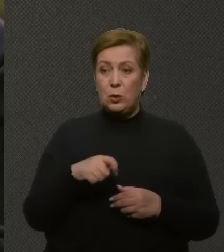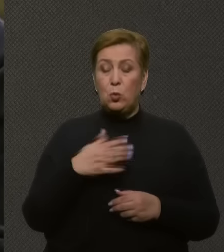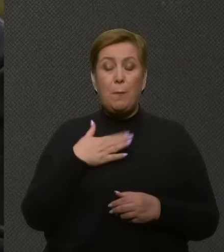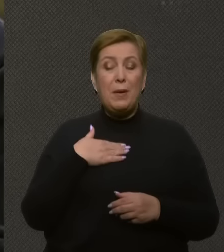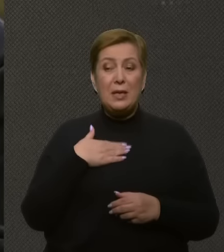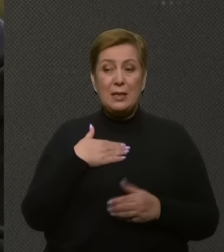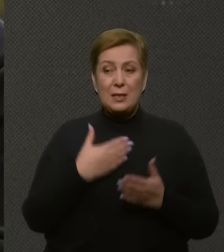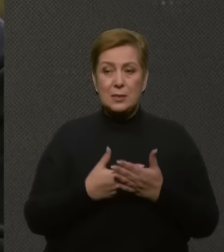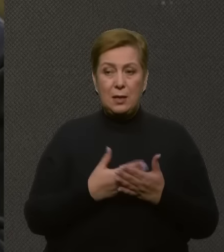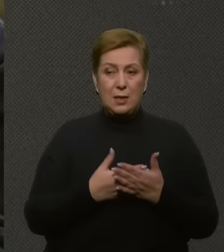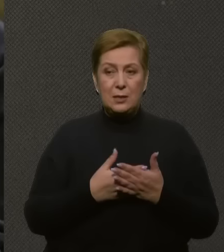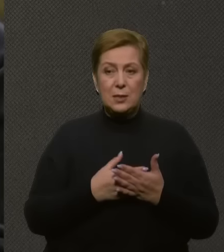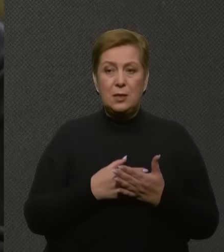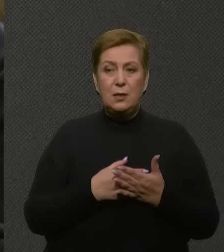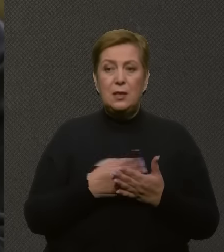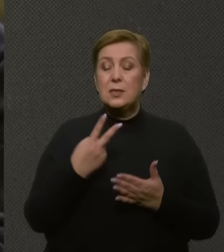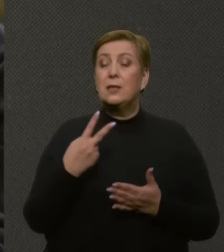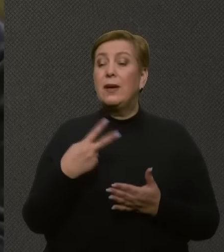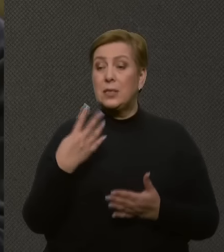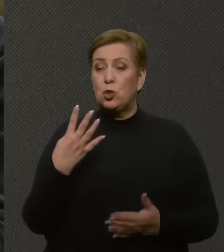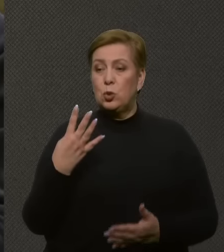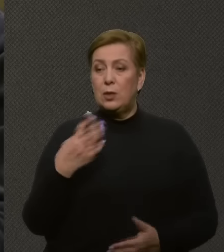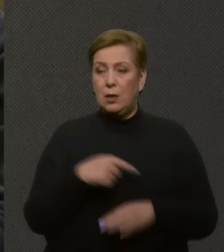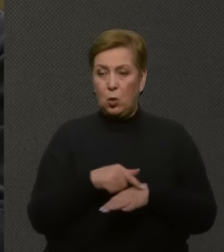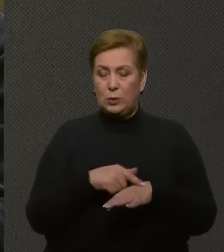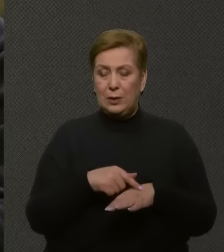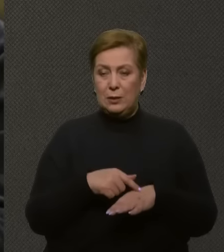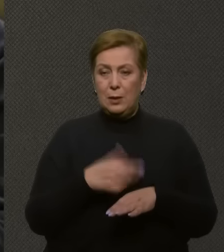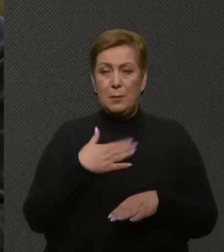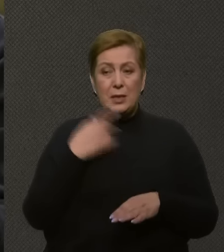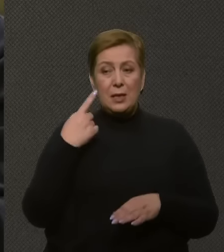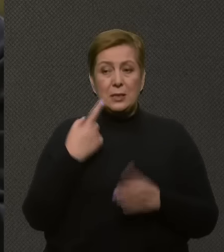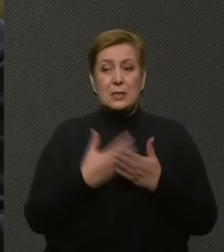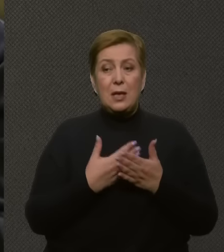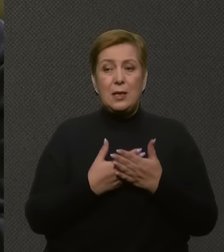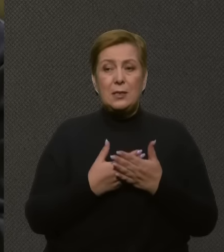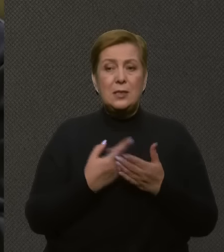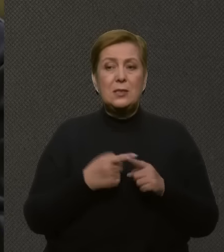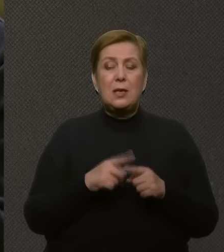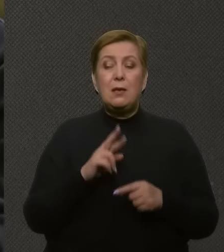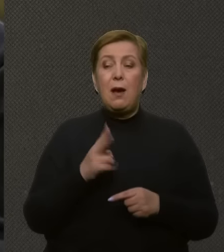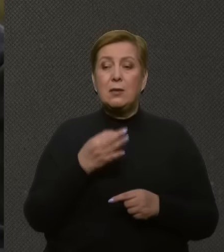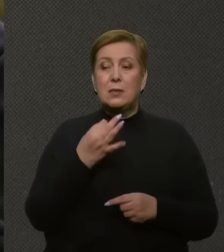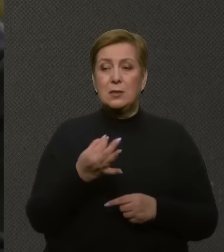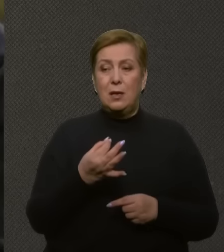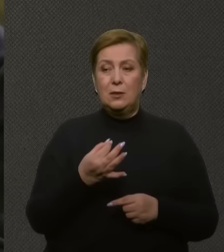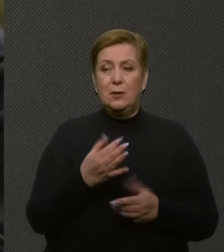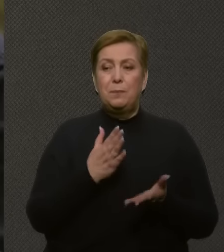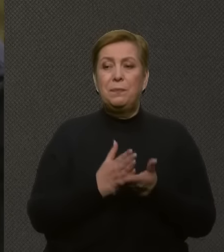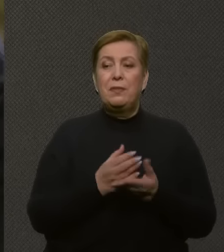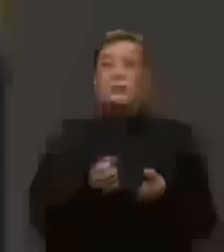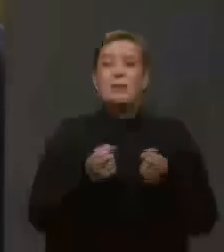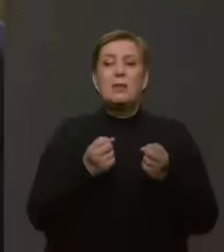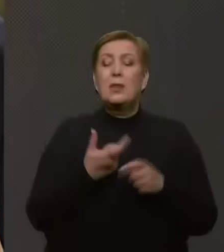мені здається, що це за 24 години, це, як вам сказати, це дуже небезпечно.